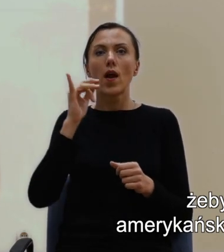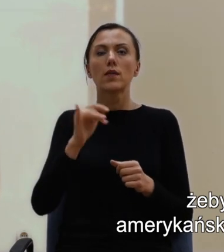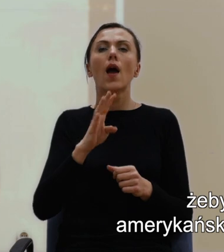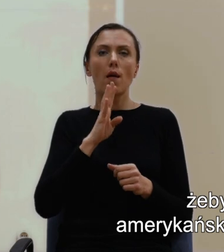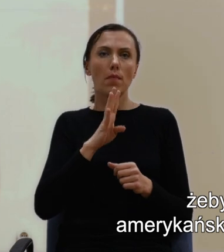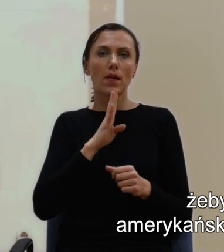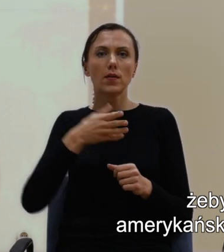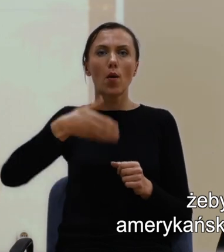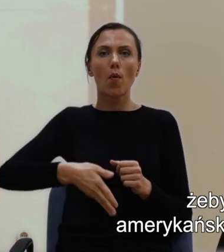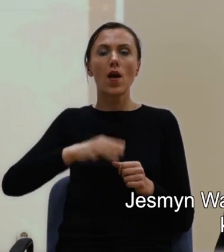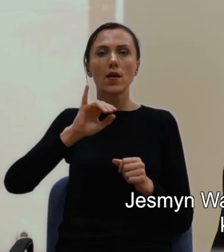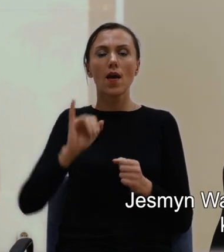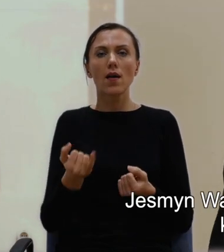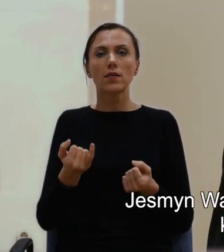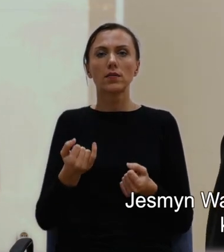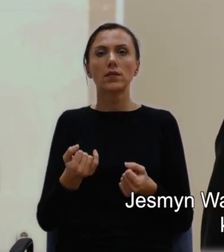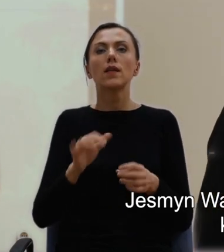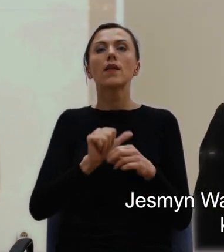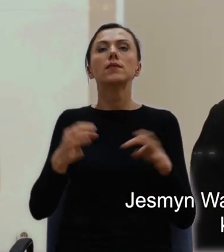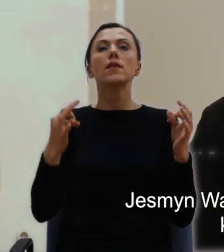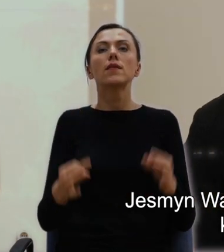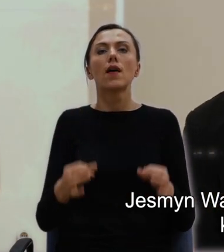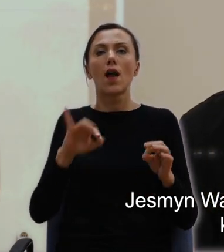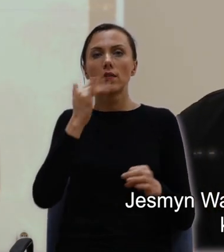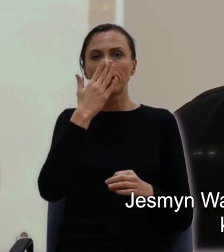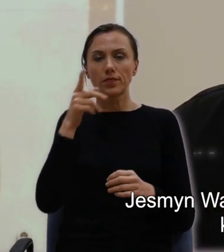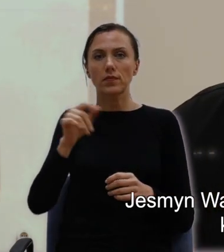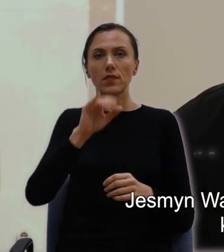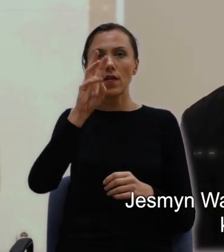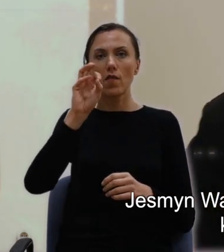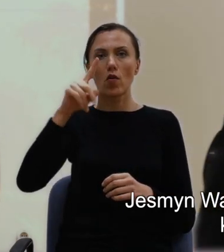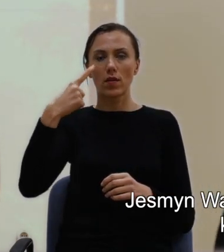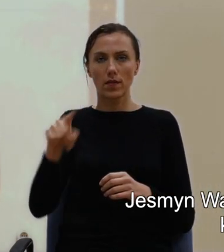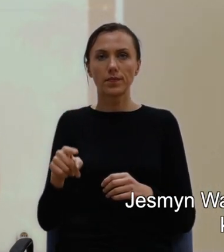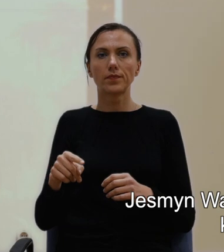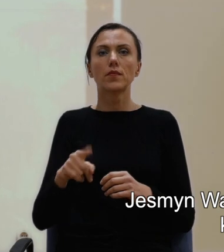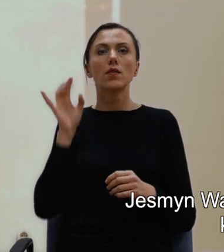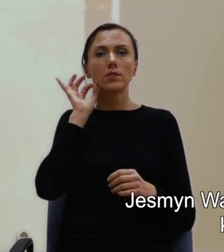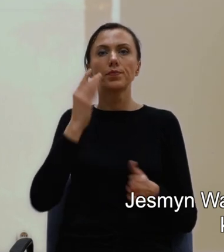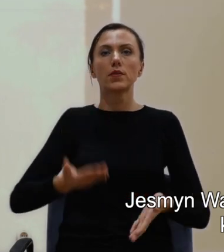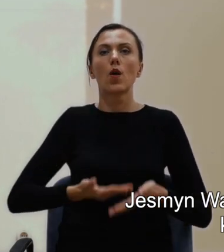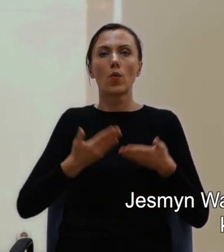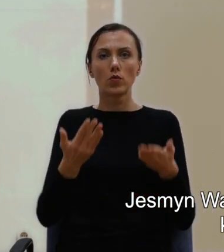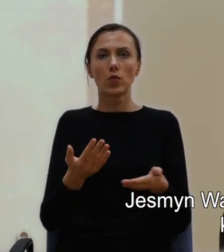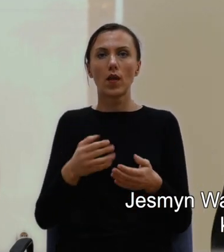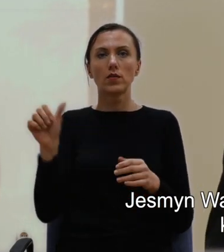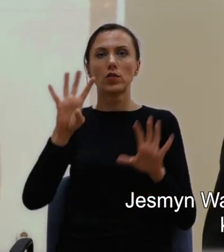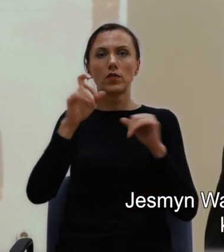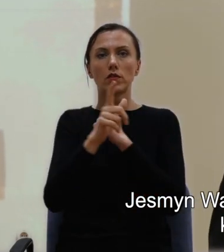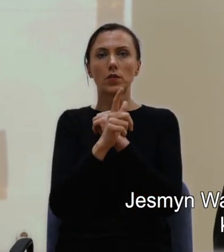współcześnie. Jasmine Ward, urodzona w 1977 roku,